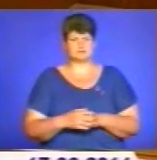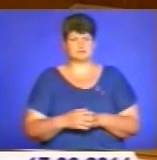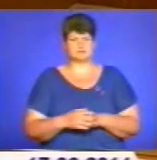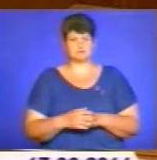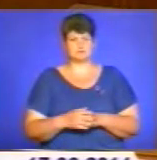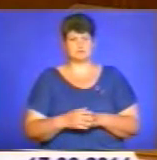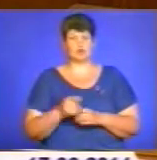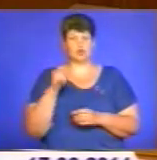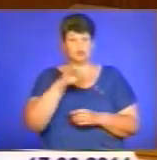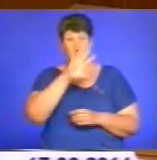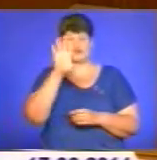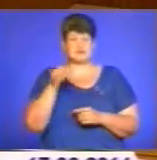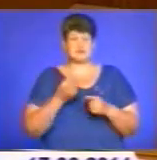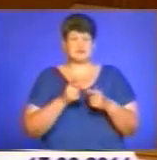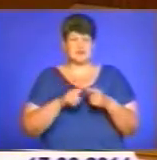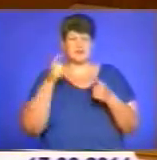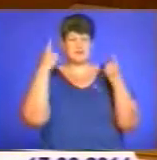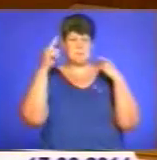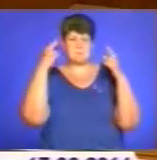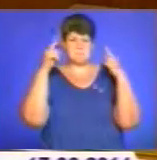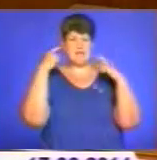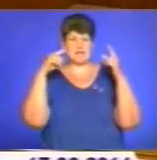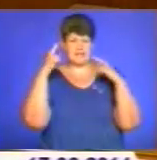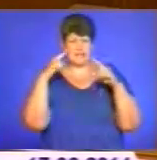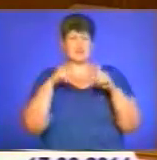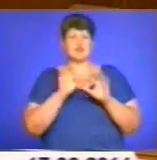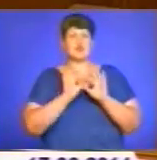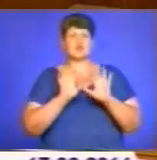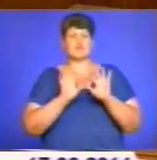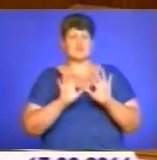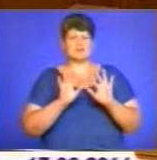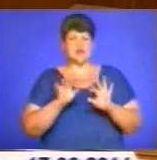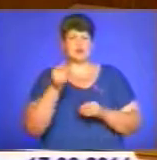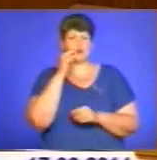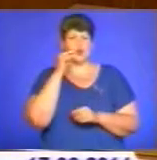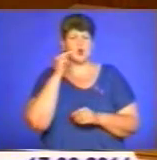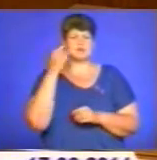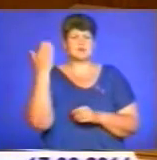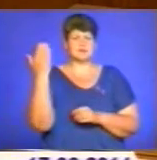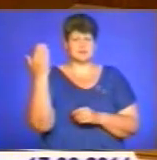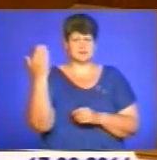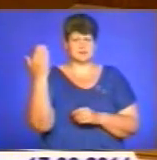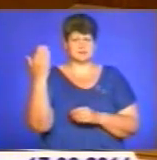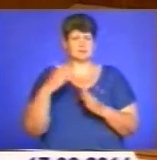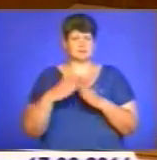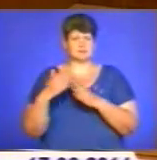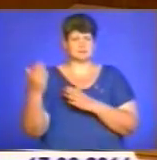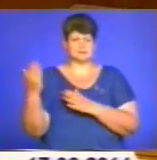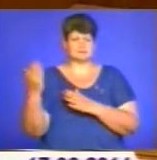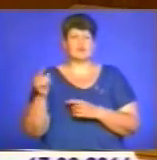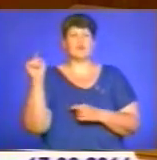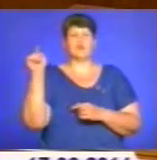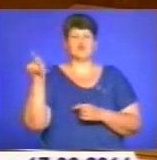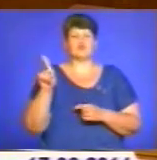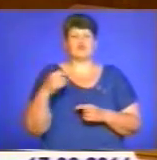Тому всі ці байки, які розповідають наші російські сусіди про те, що